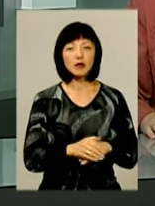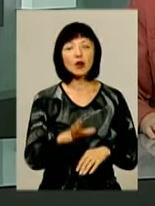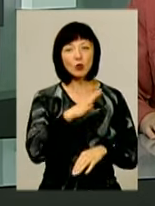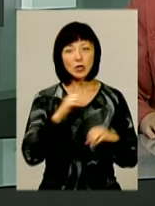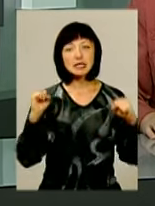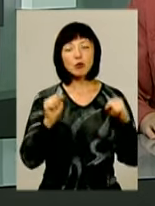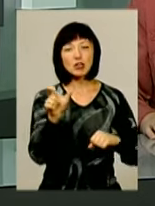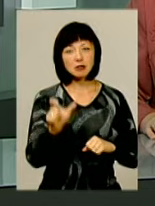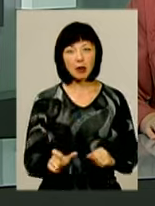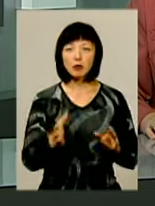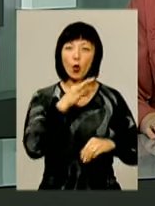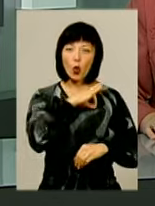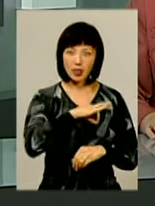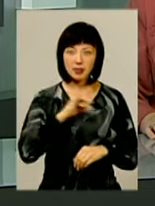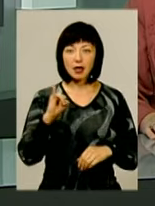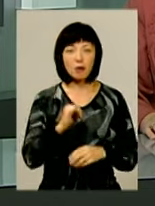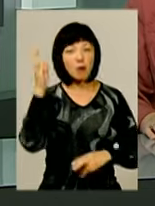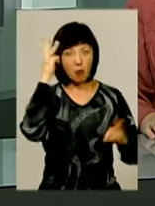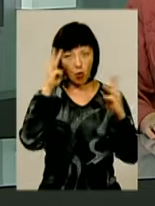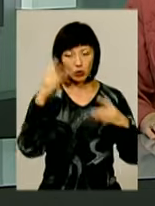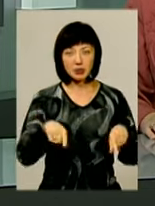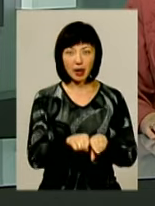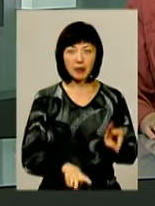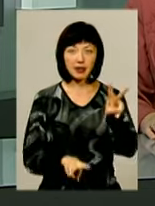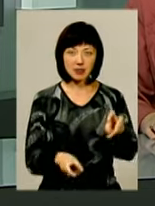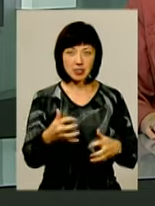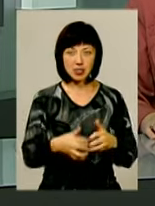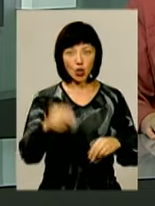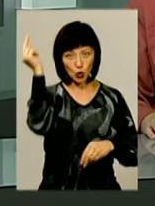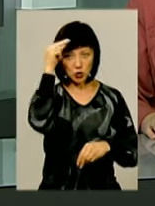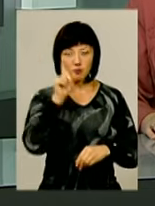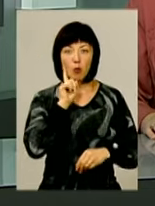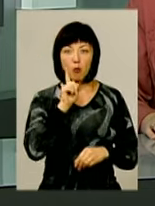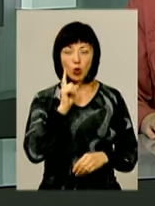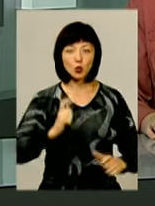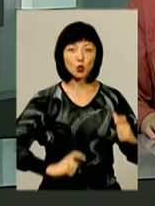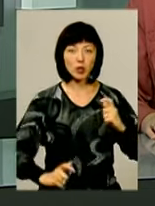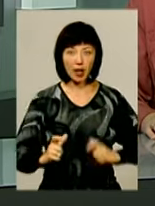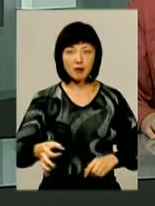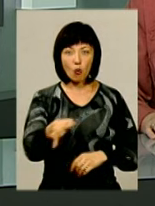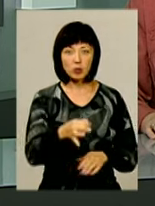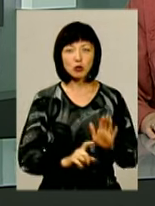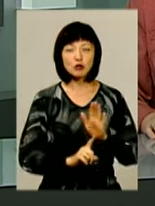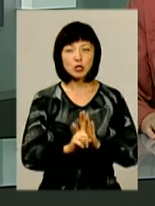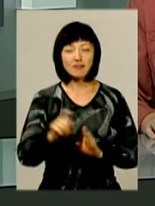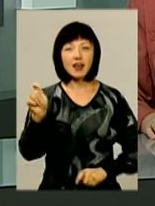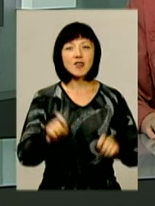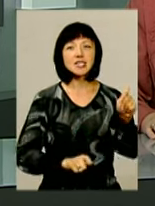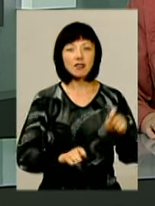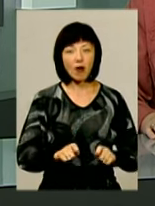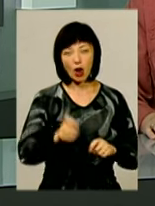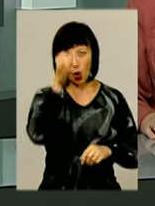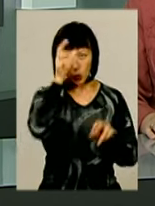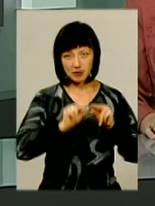спортсменом не лише корисно, але й модно. З таким девізом серед учнівської молоді та студентів краю розпочався фестиваль